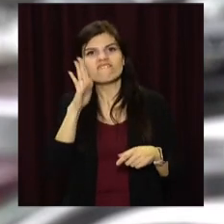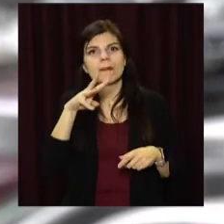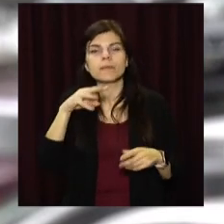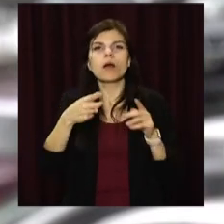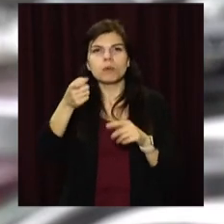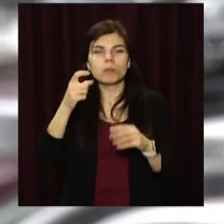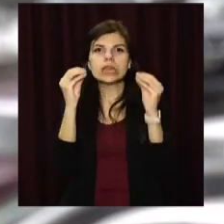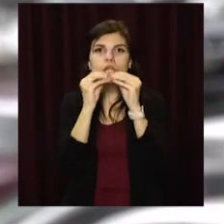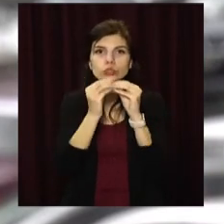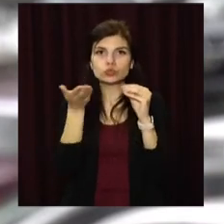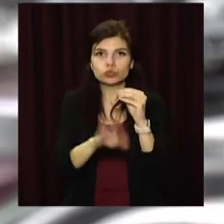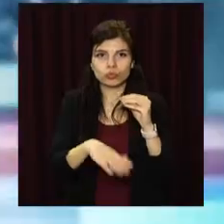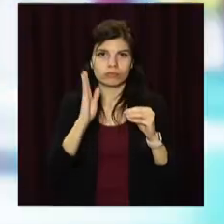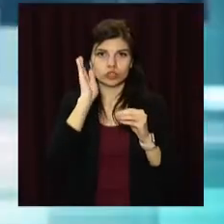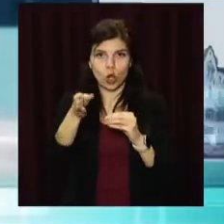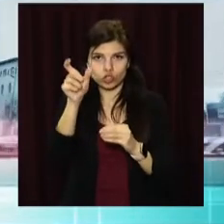пострілів в бік потерпілого.